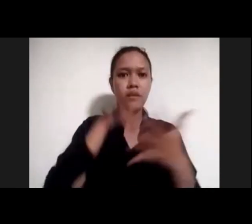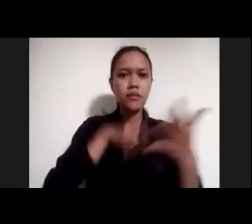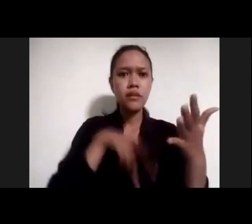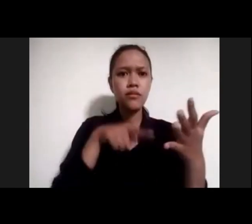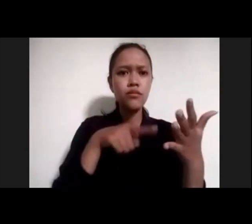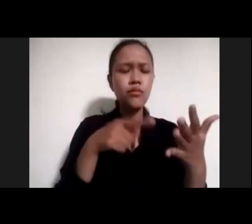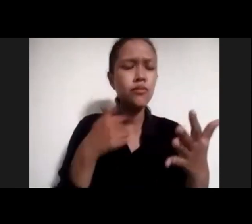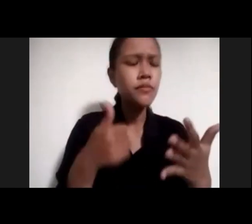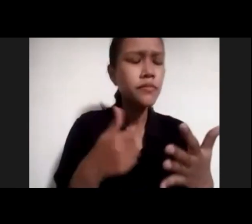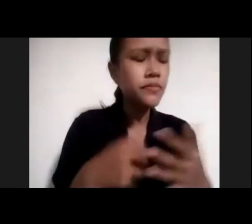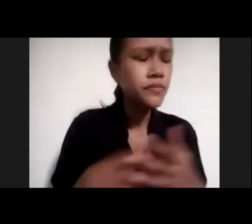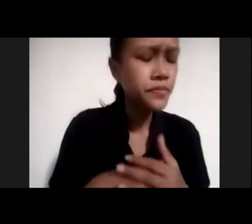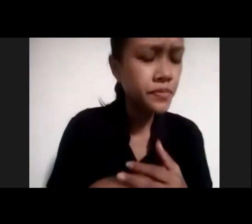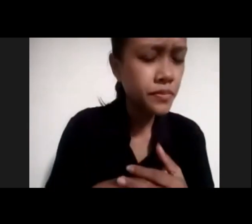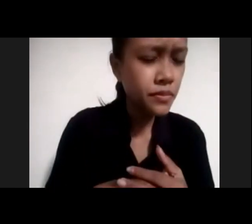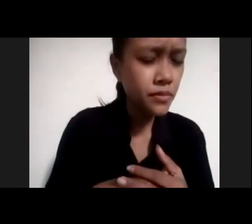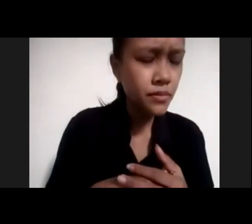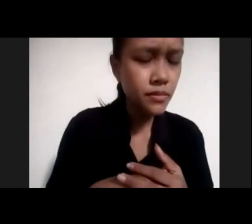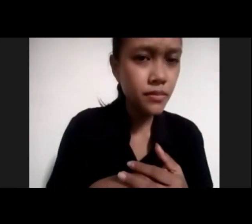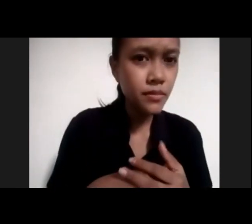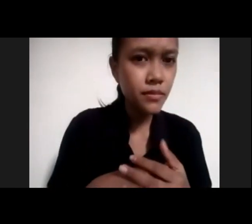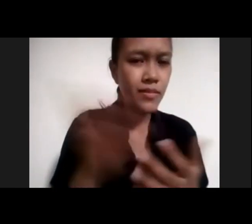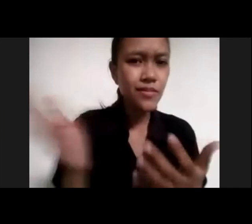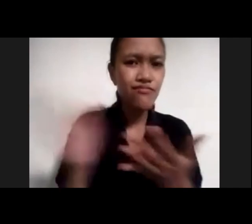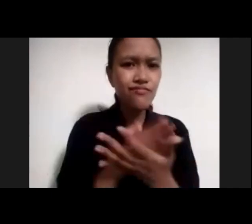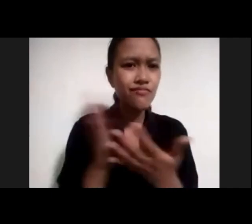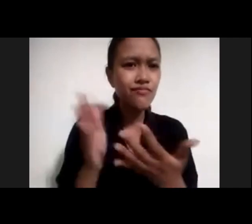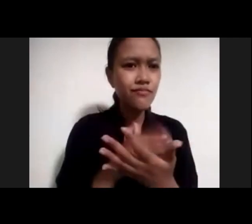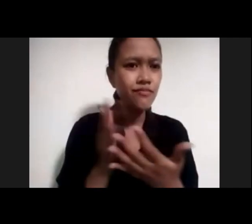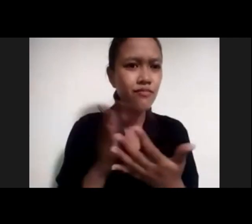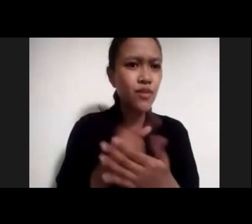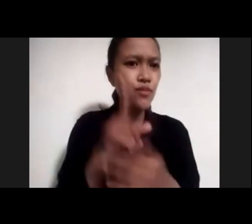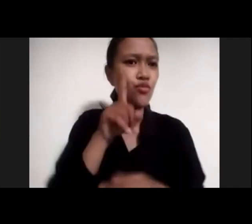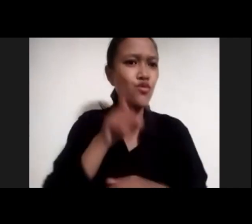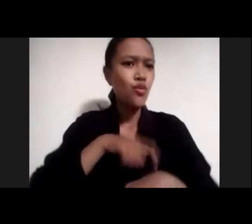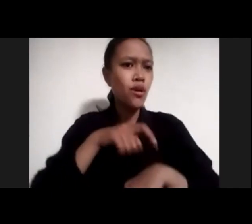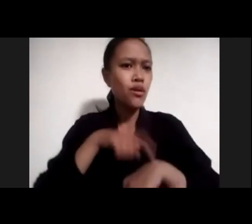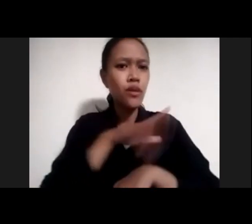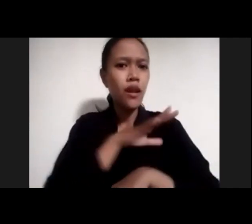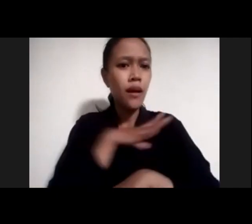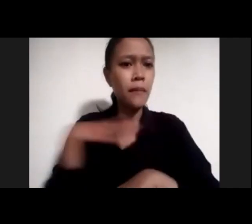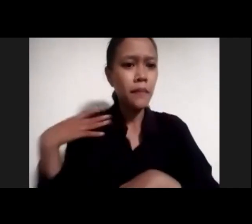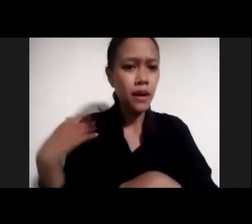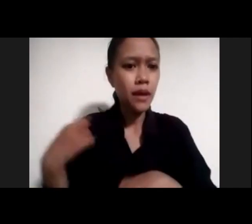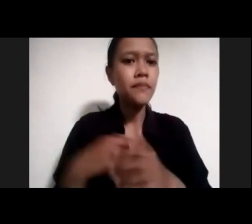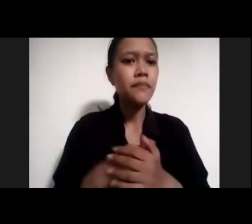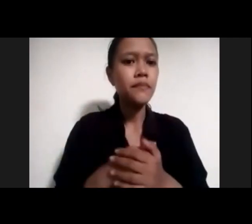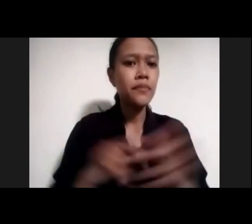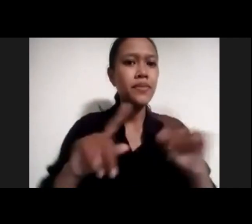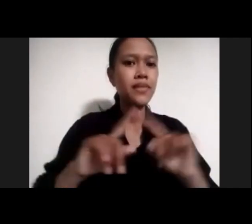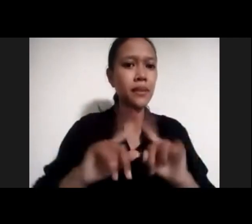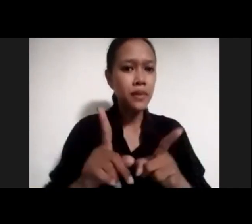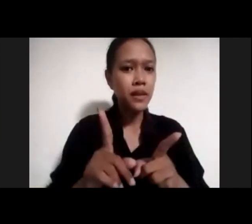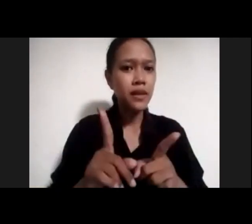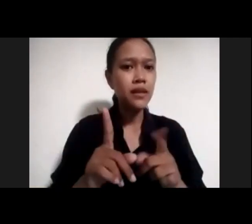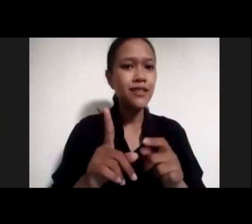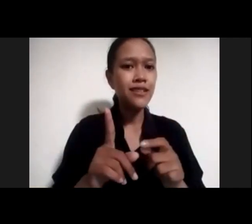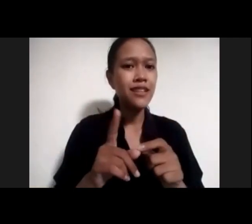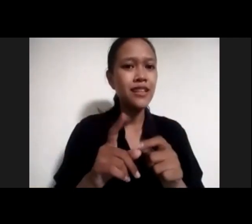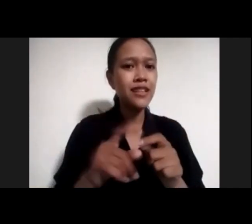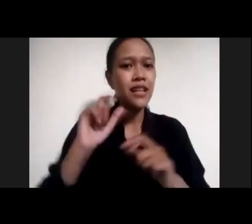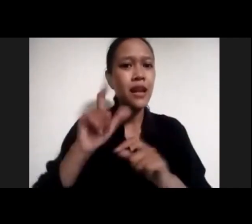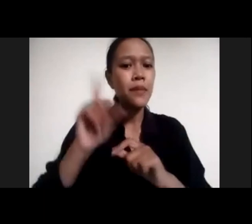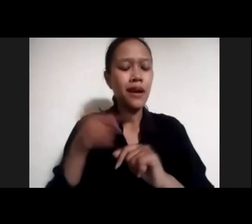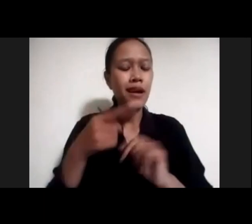berhalaman-halaman dan butuh waktu yang lama. Tapi dengan menggunakan pendekatan jurnalisme